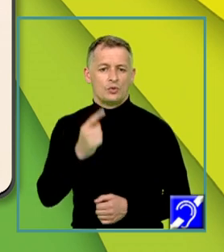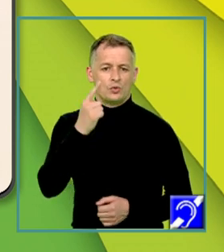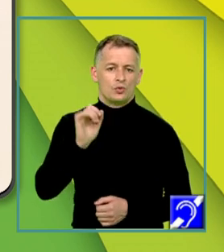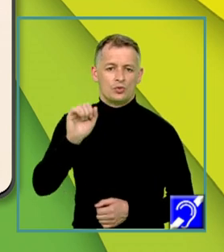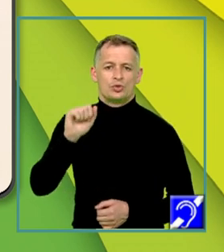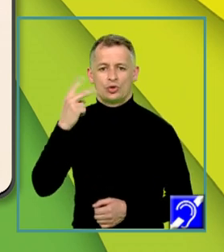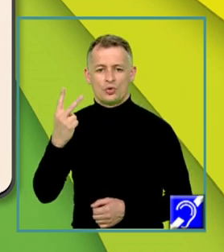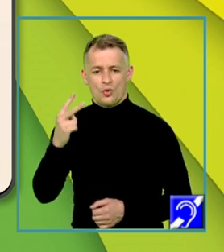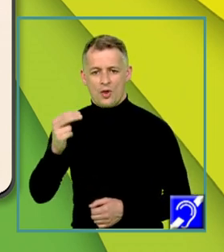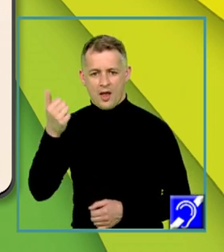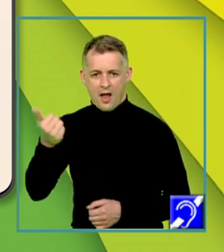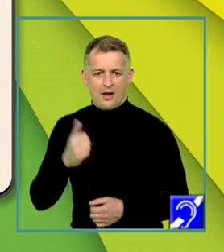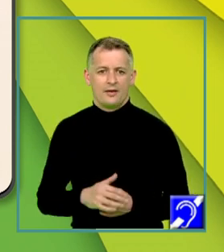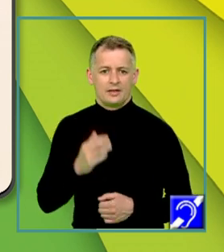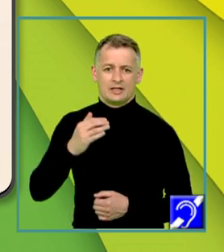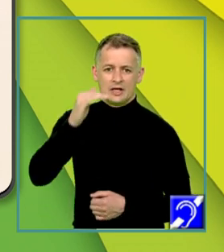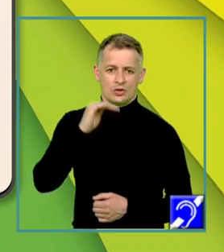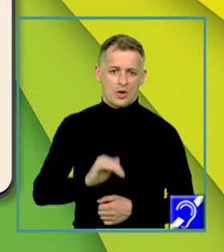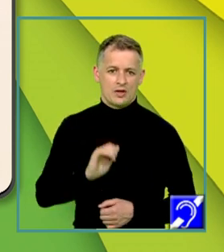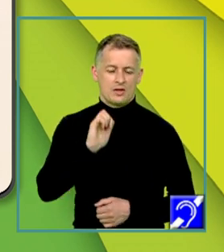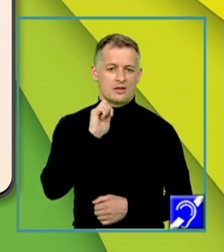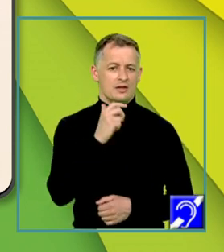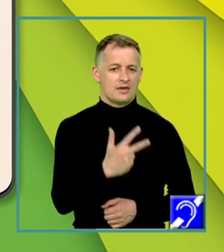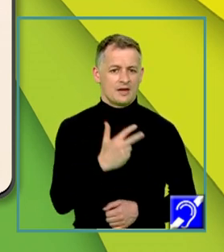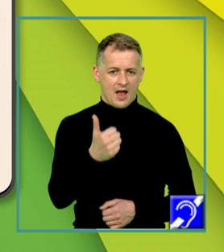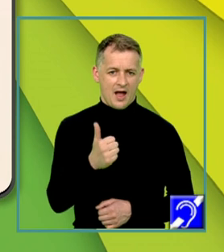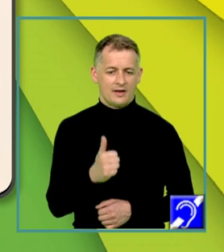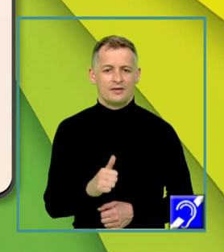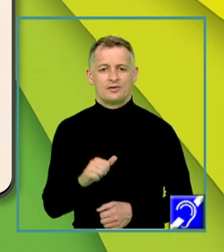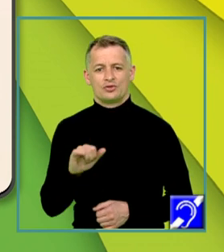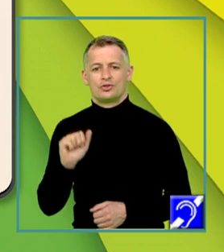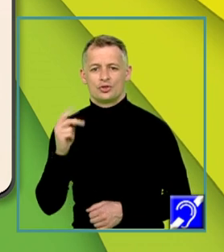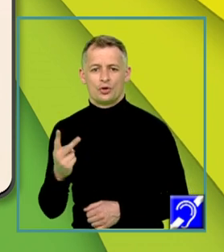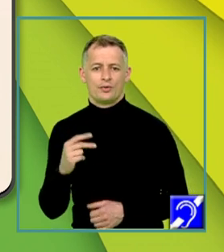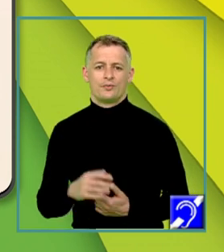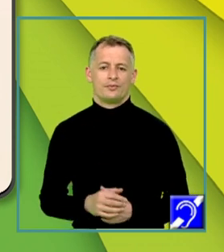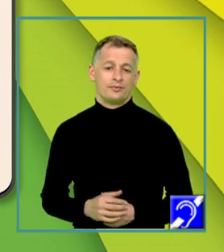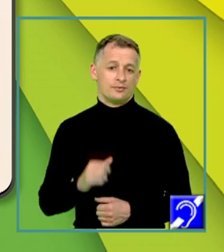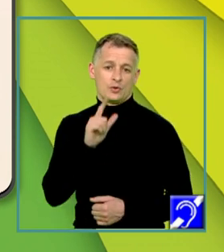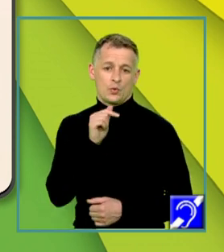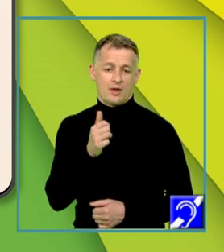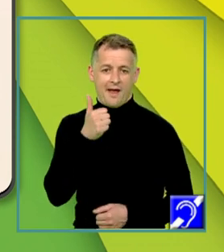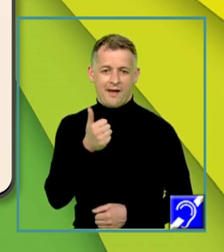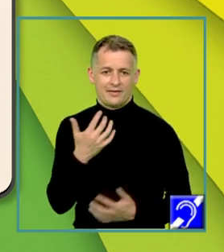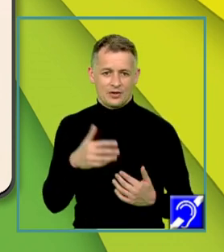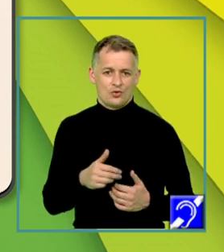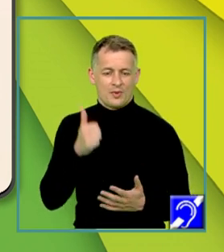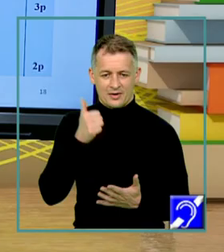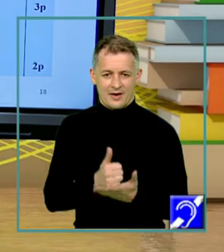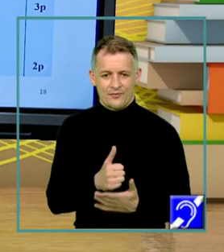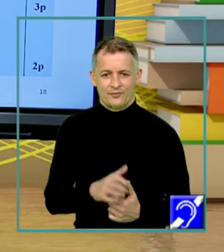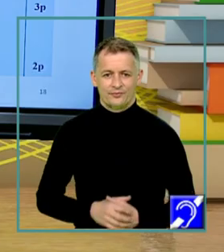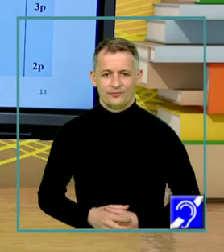1 și 2 A și pe linia a doua elementele 3 A și 2, unde A este un număr real.